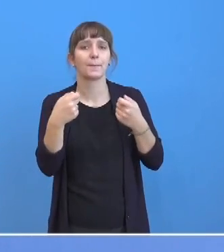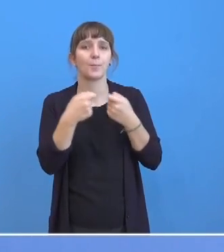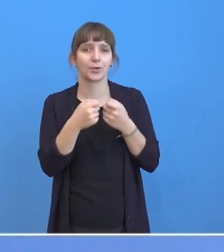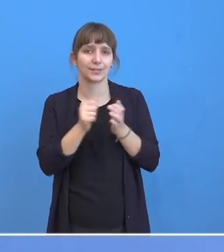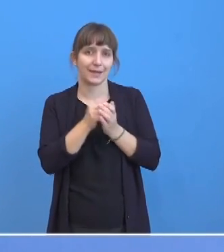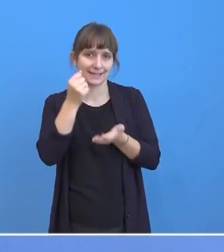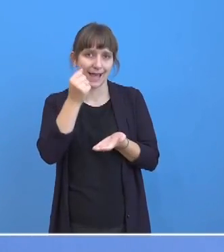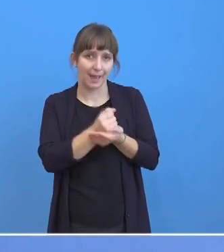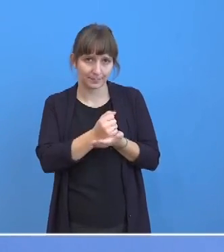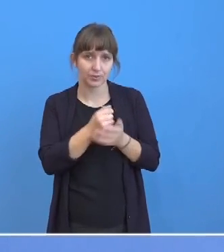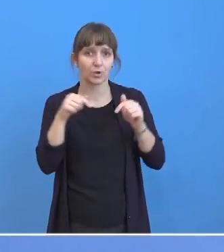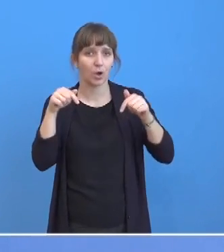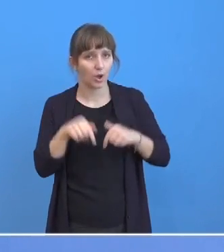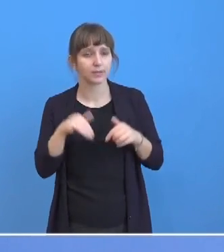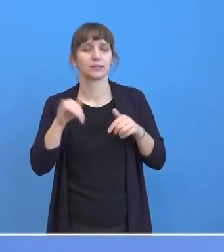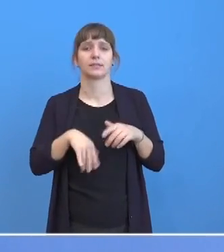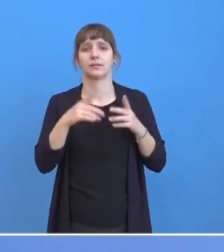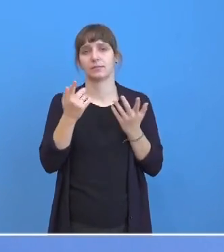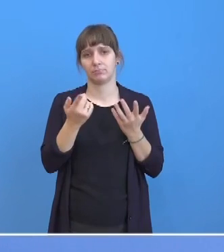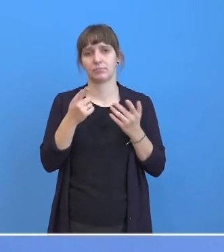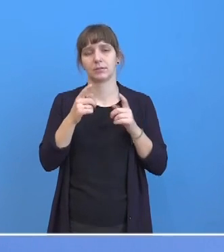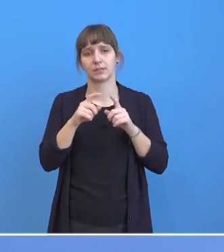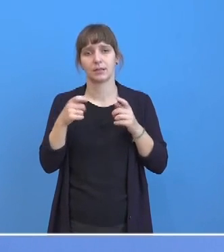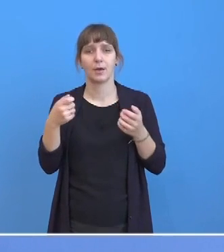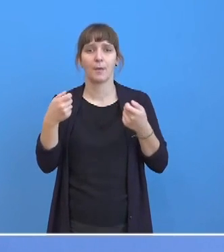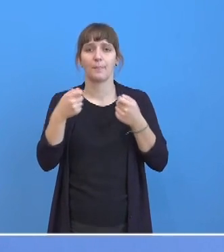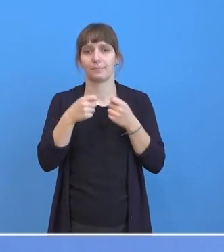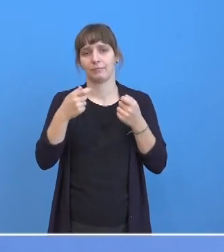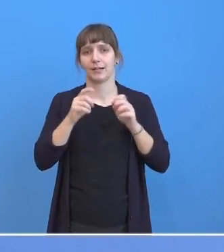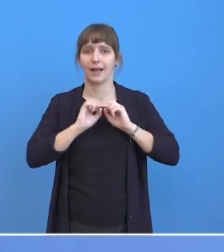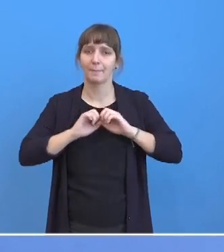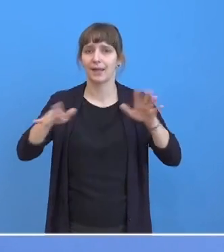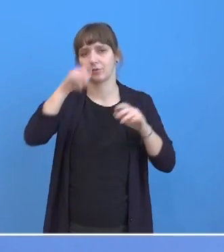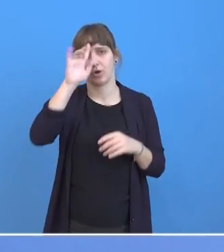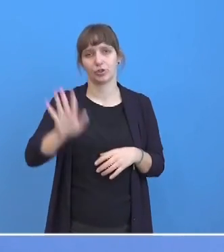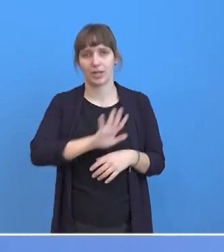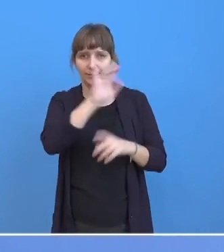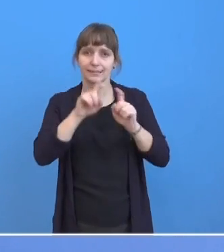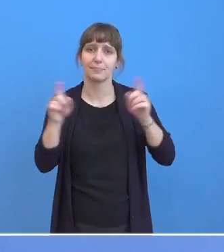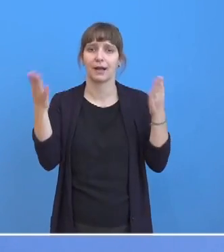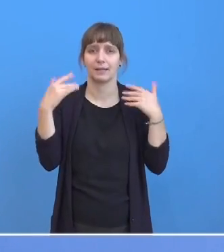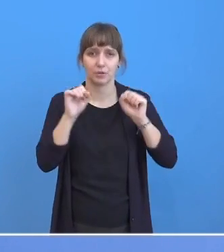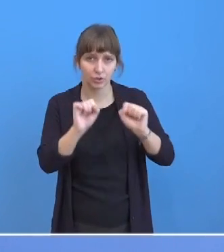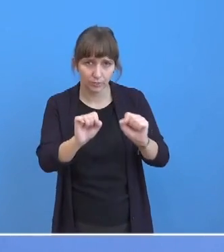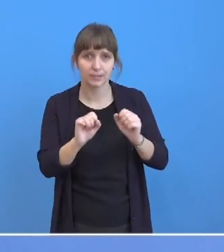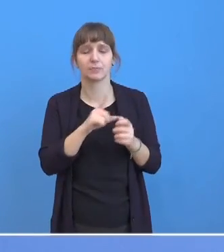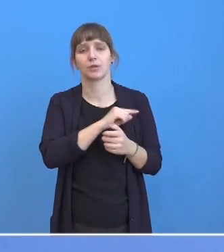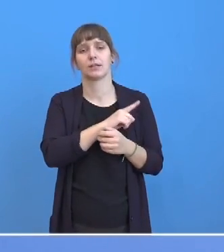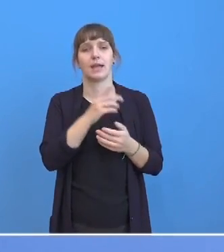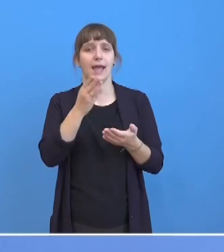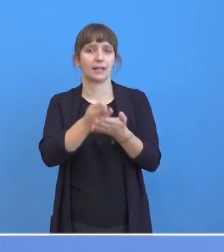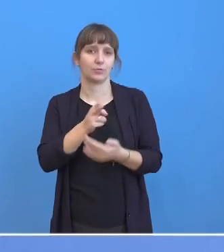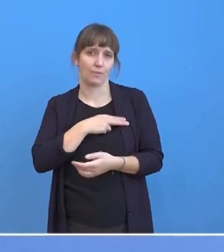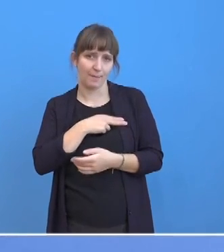heute eine bundesweite Kampagne zum Klimaschutz startet. Also bis Ende November machen Plakate und Online